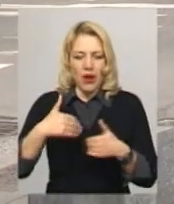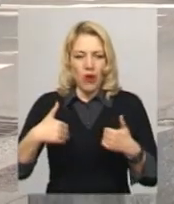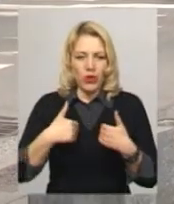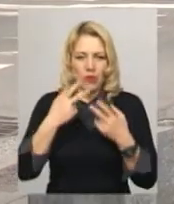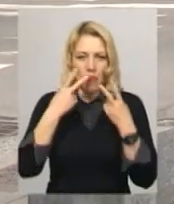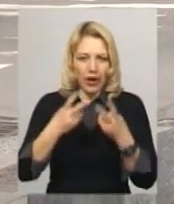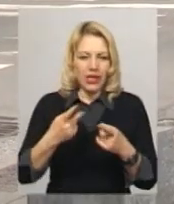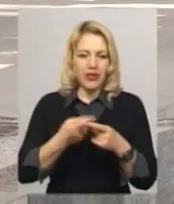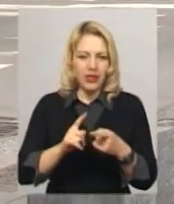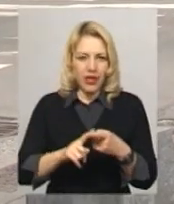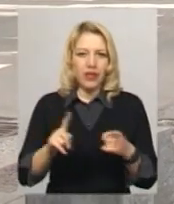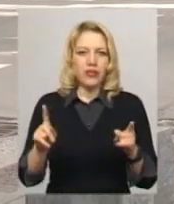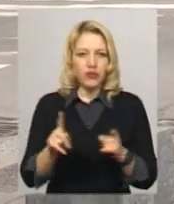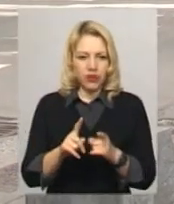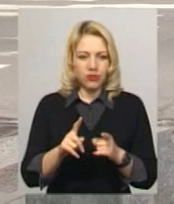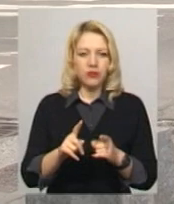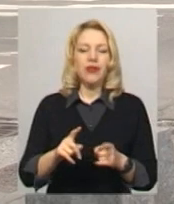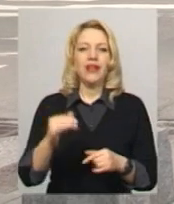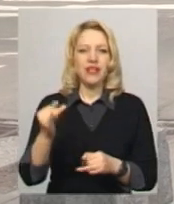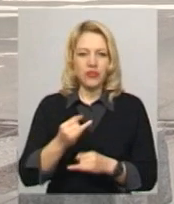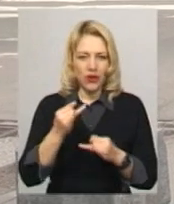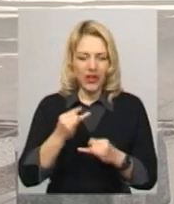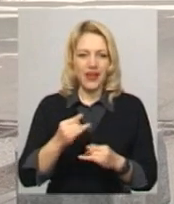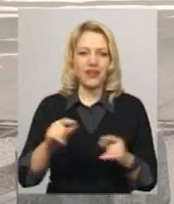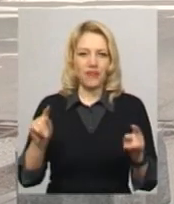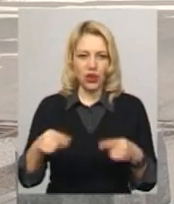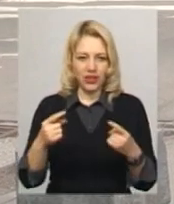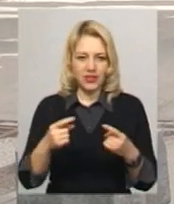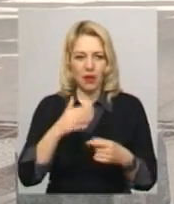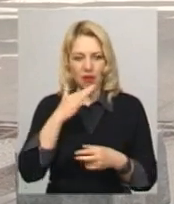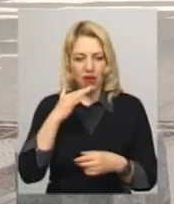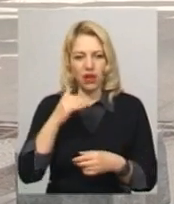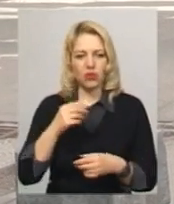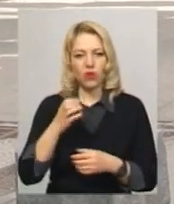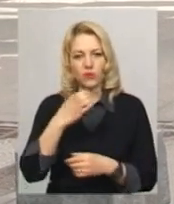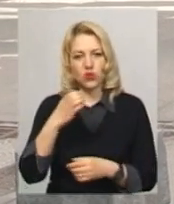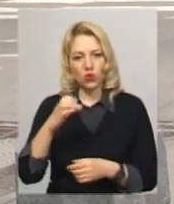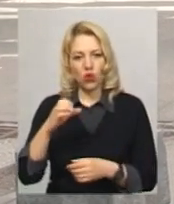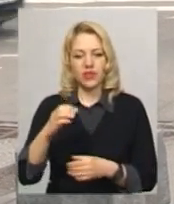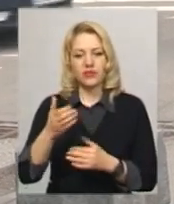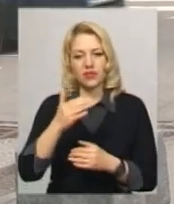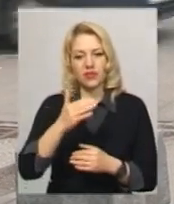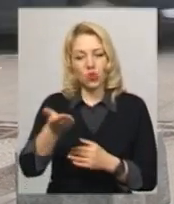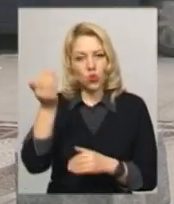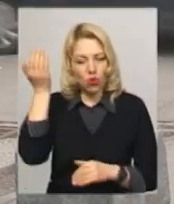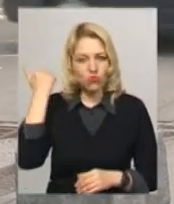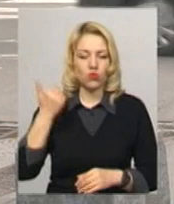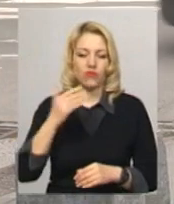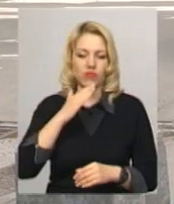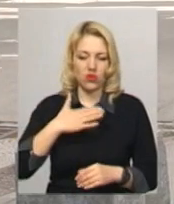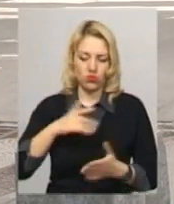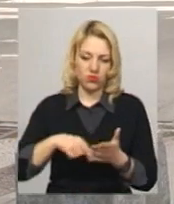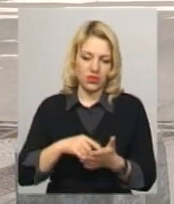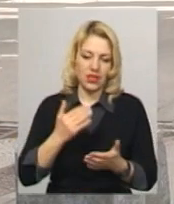показати те, що історія творилася багато століть тому у нашому місті. І є на що